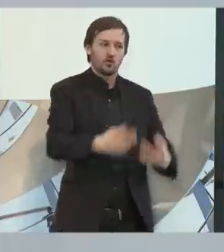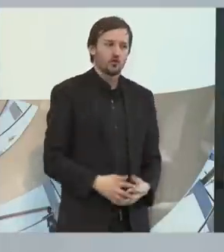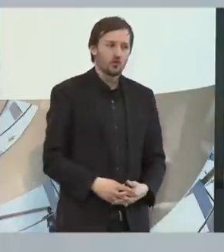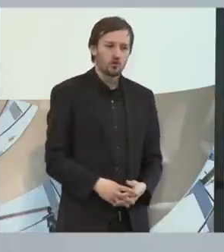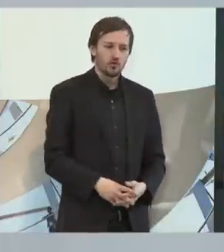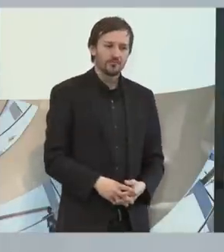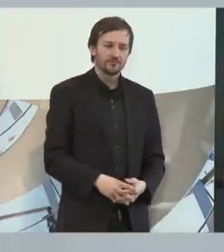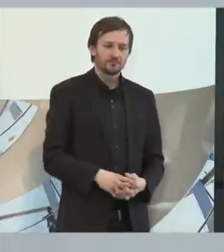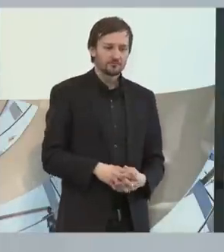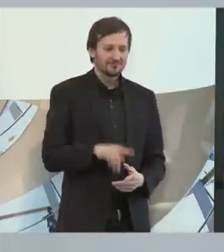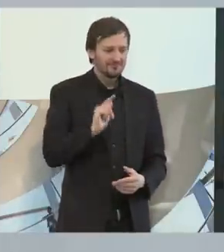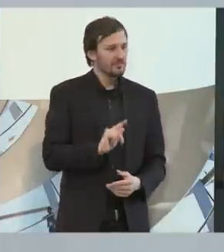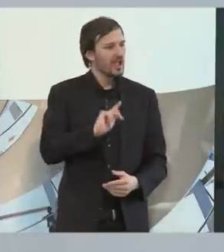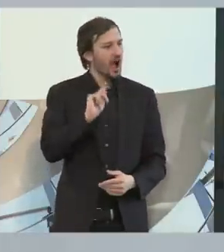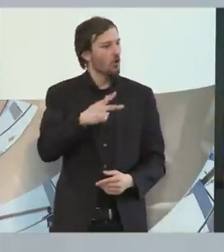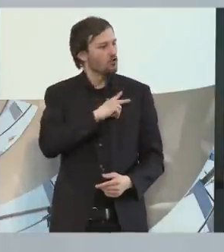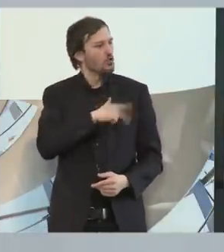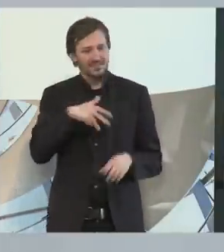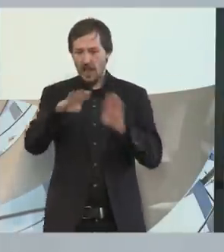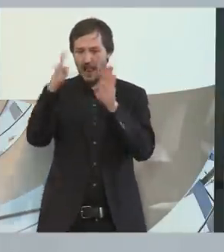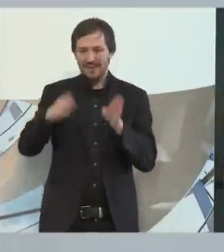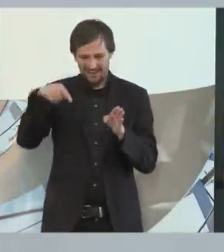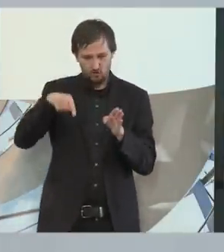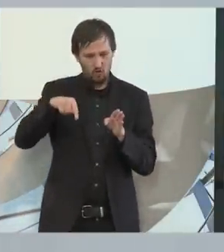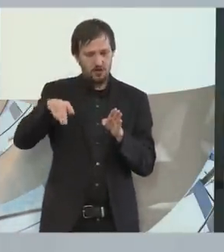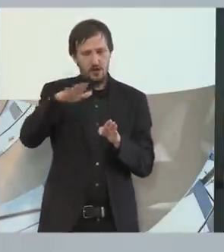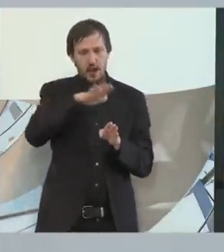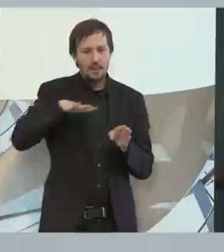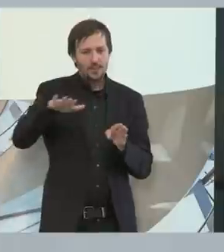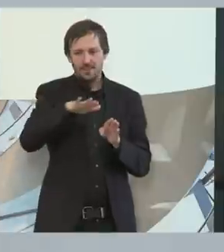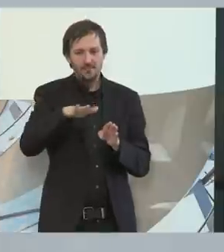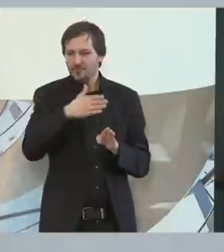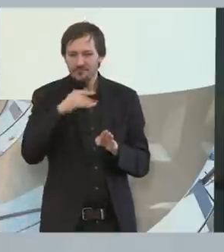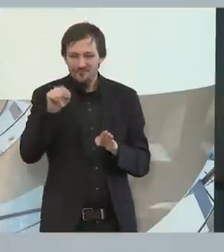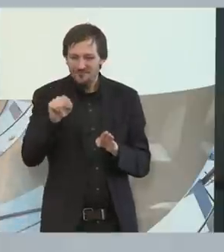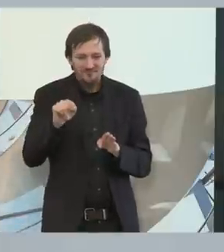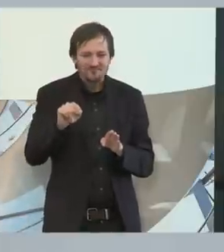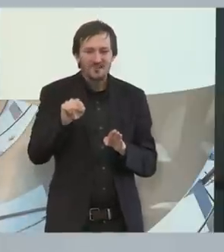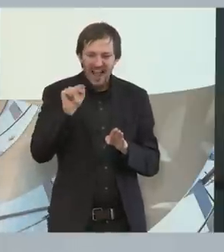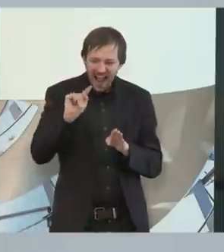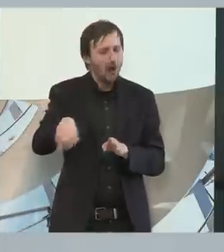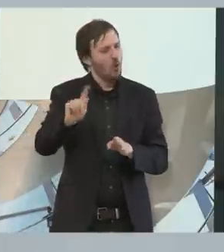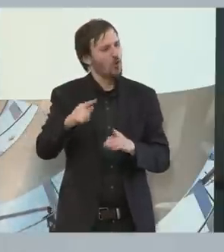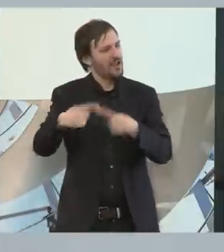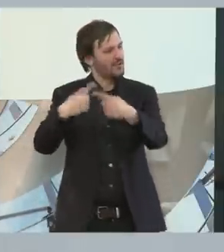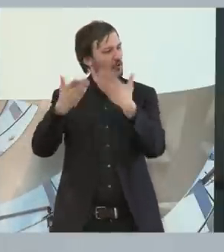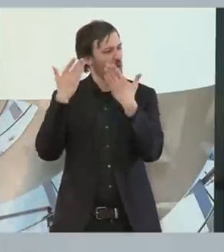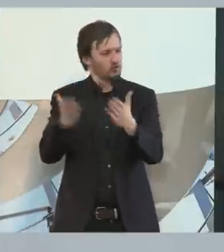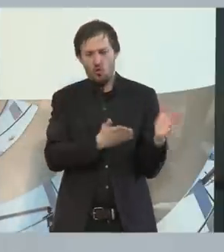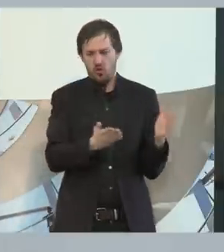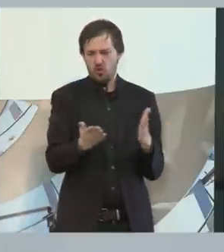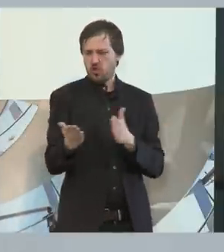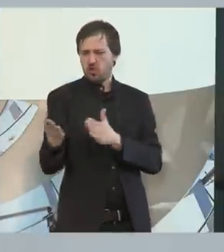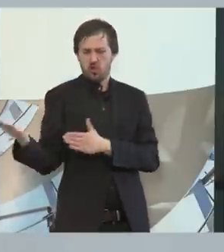sozialen Einrichtungen unseres Landes keinen Halt gemacht hat. Selbst da hat es keinen Halt mehr davor gemacht. Und das finde ich